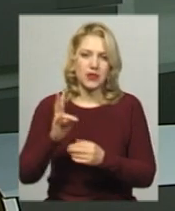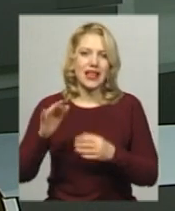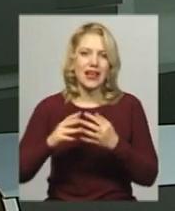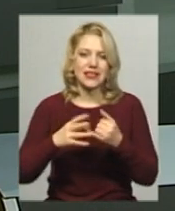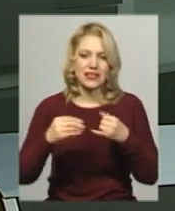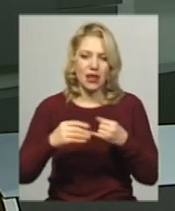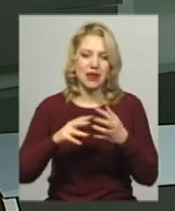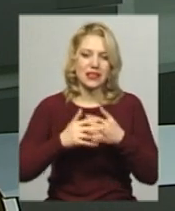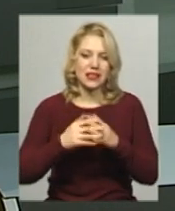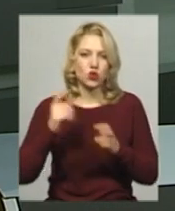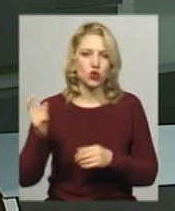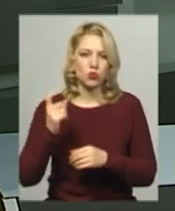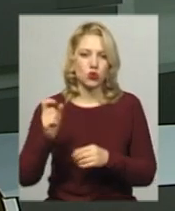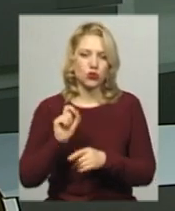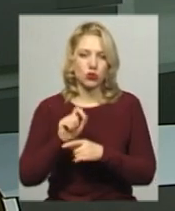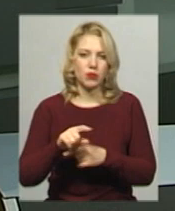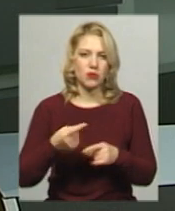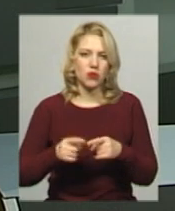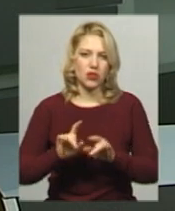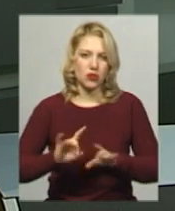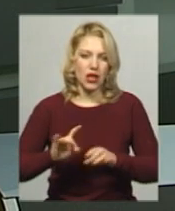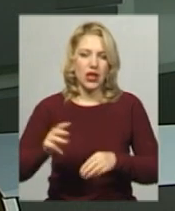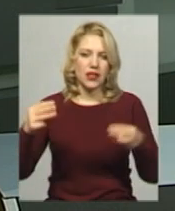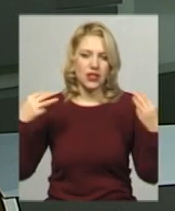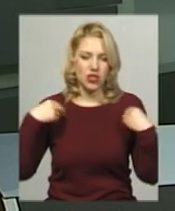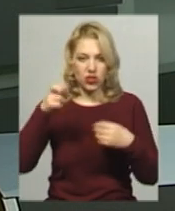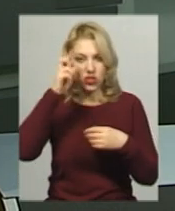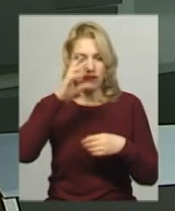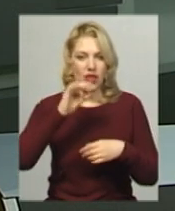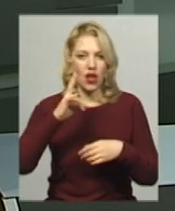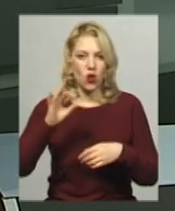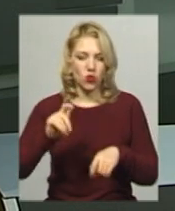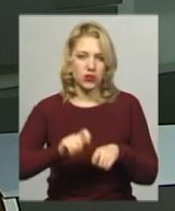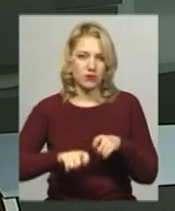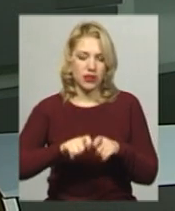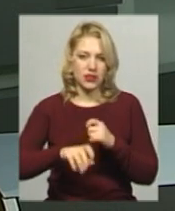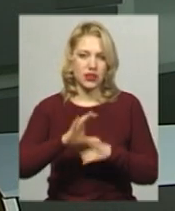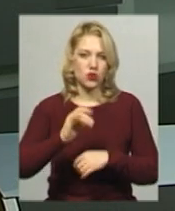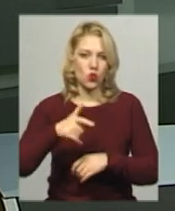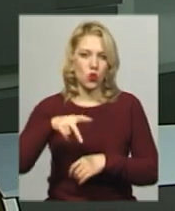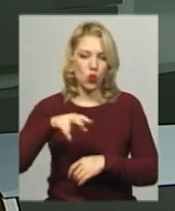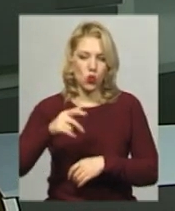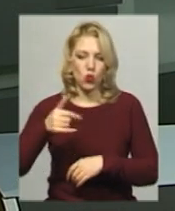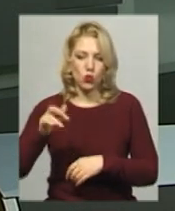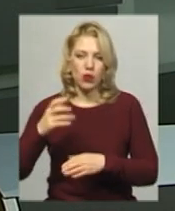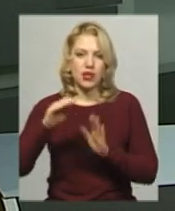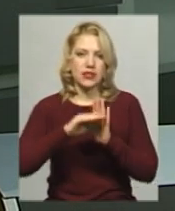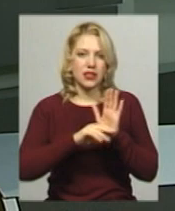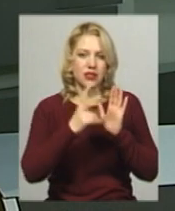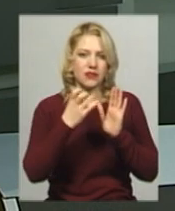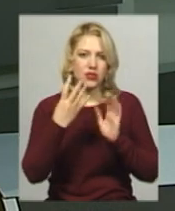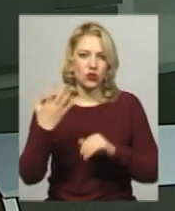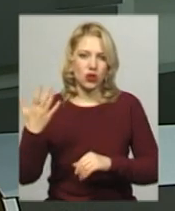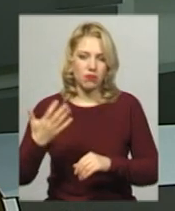призначення. По це говорить начальник відділу Державної екологічної інспекції області Наталія Солугуб. За її словами, стаття 245